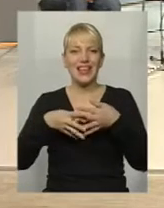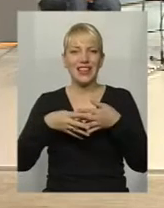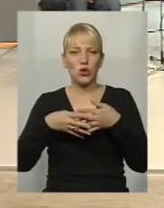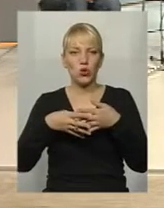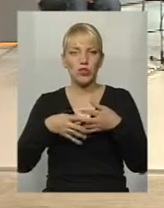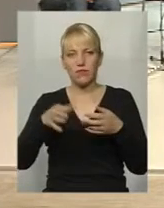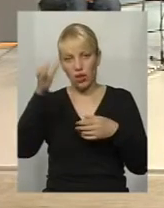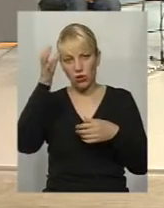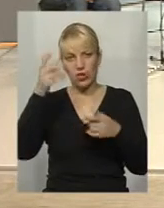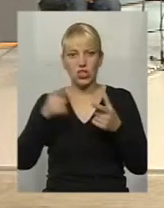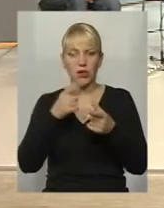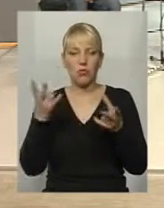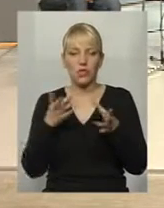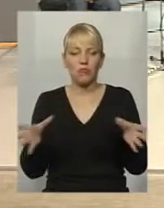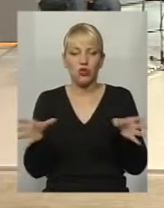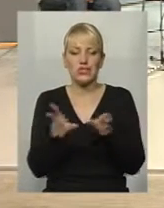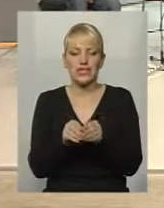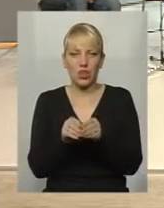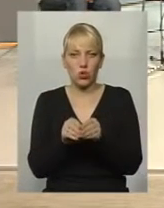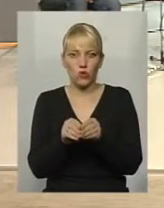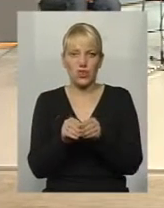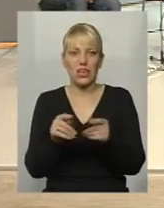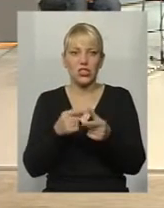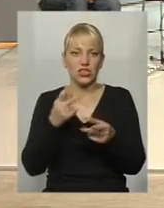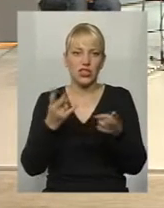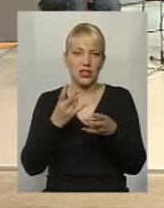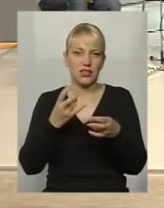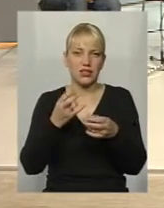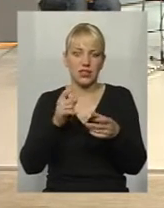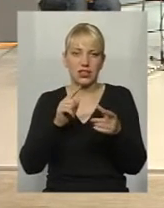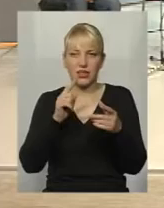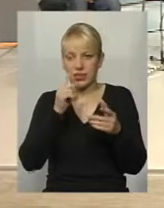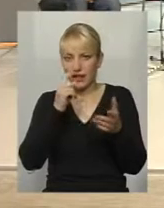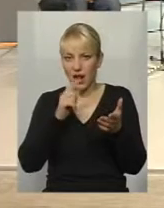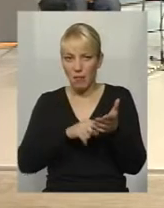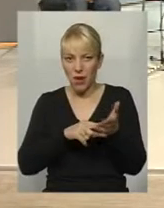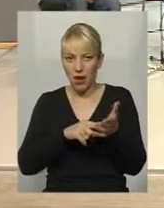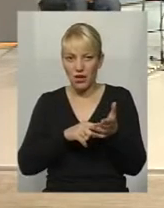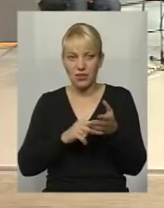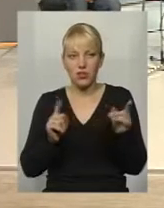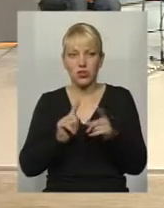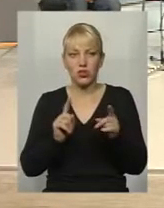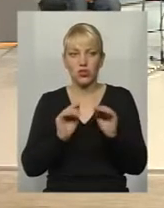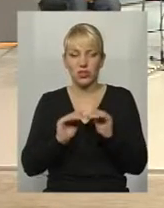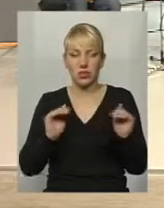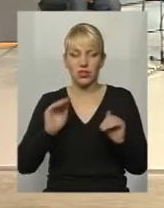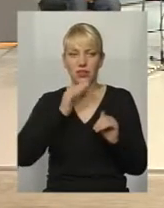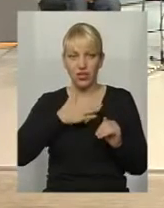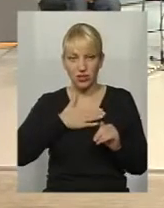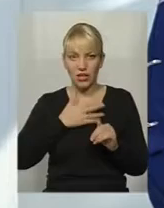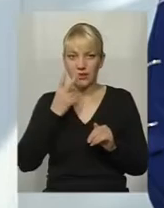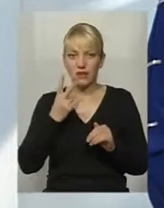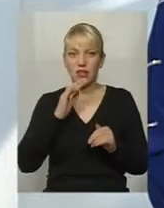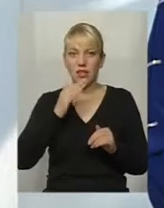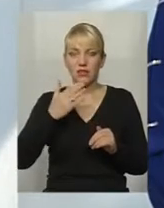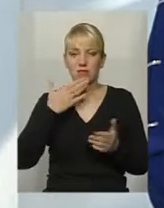потрібно з'єднувати? Чи часто трапляється так, що чи то діти наші, дивлячись на